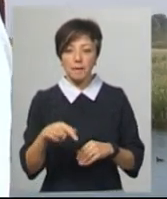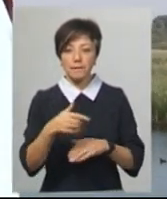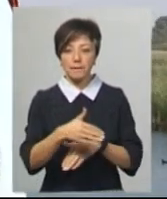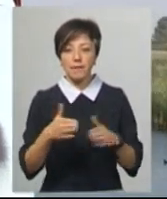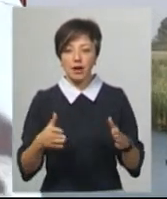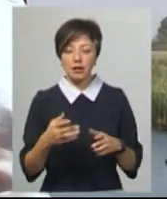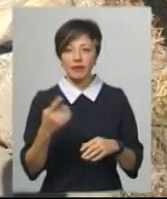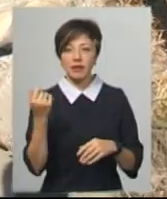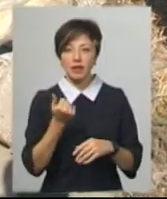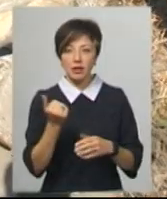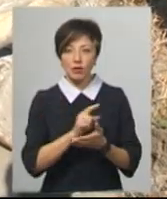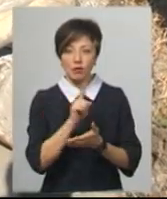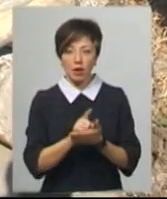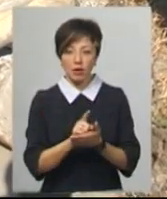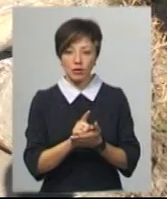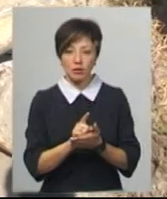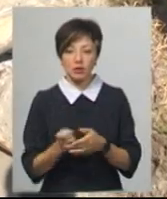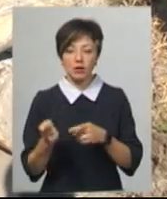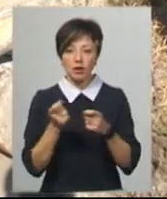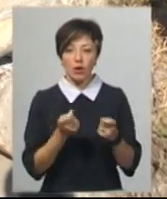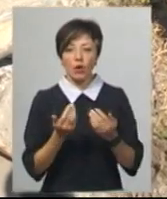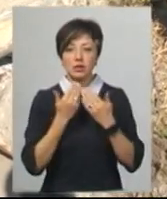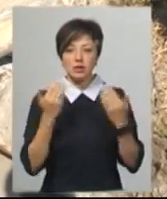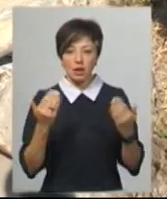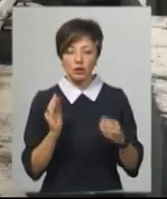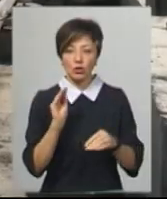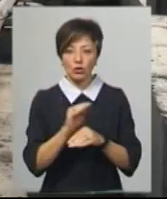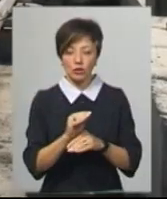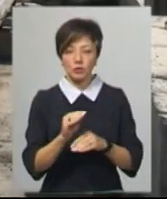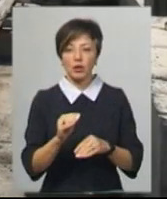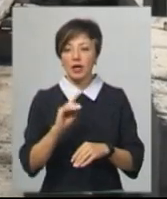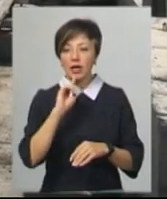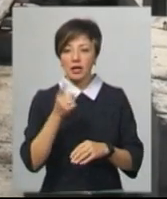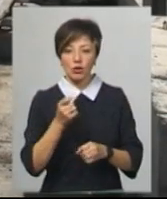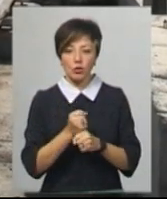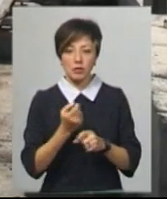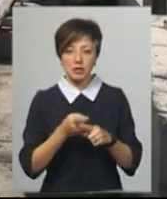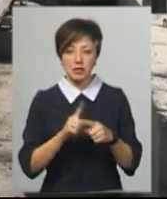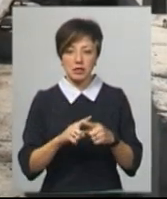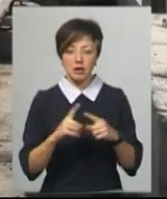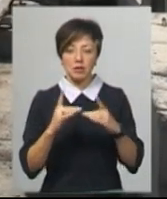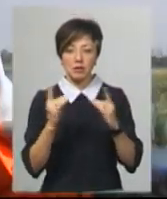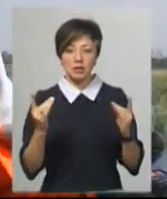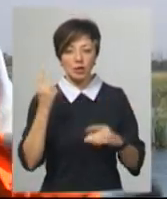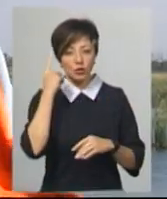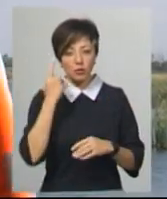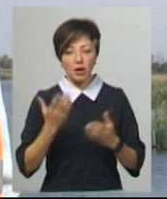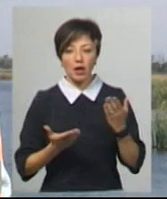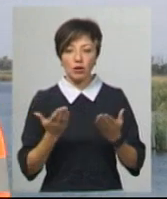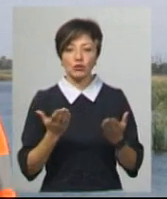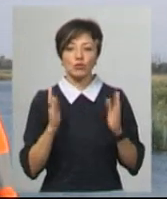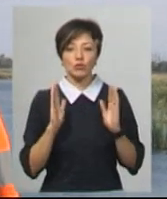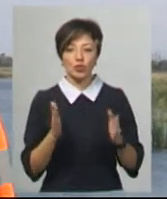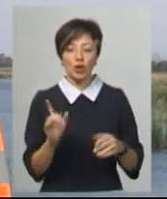з неділі мають дойти, остальні доложимо балки. Вже він по ще рік робиться, цей міст. Ну, я думаю, якщо буде